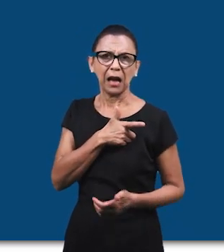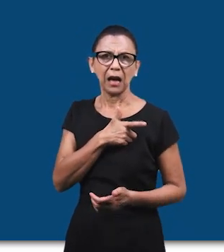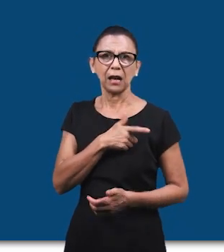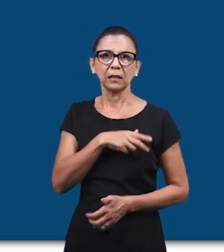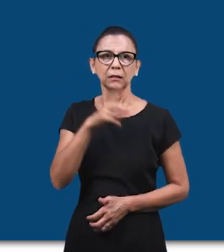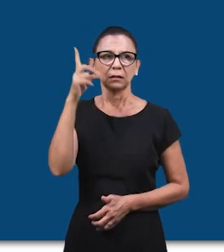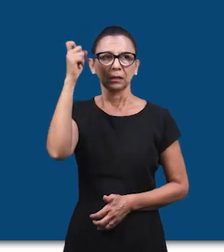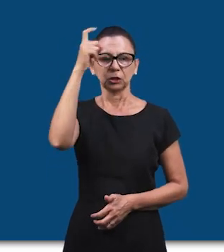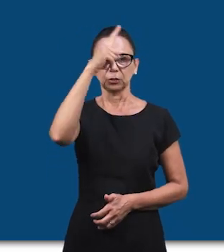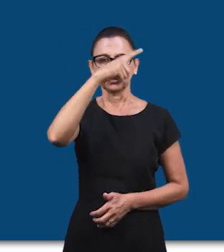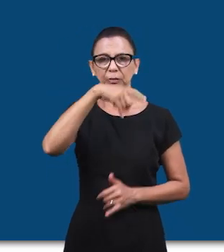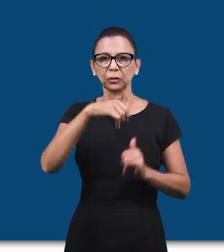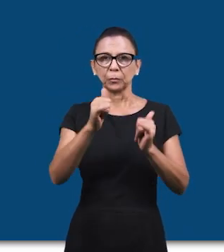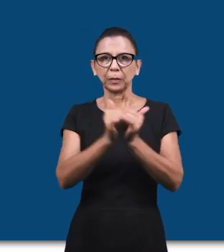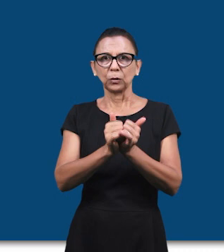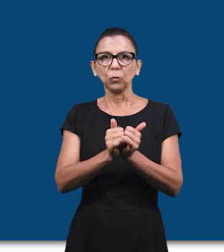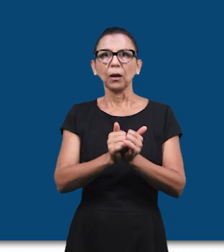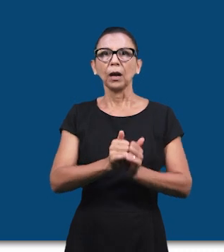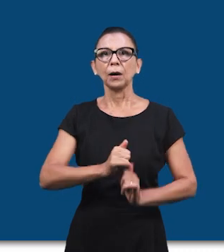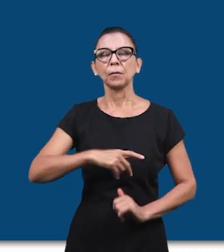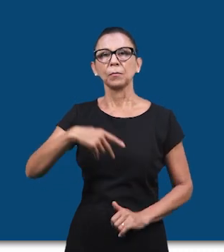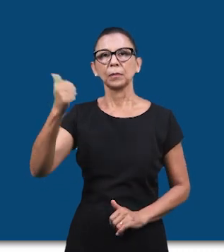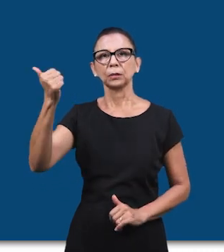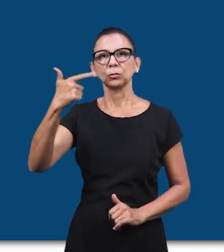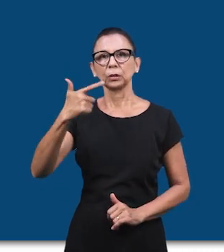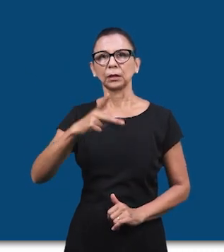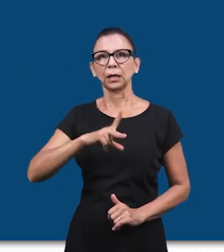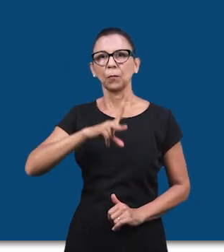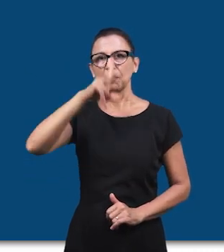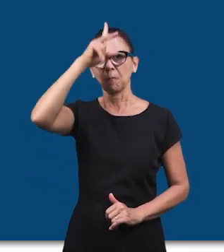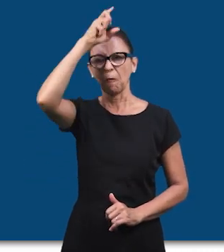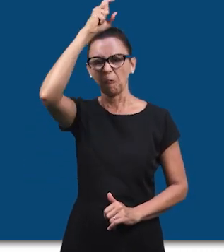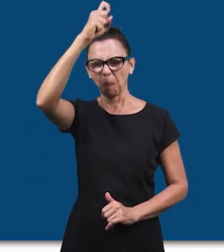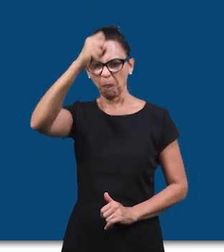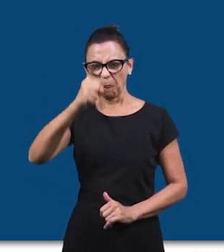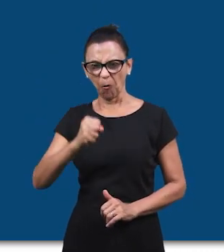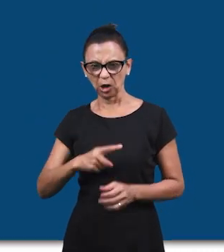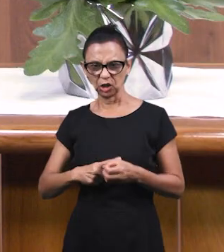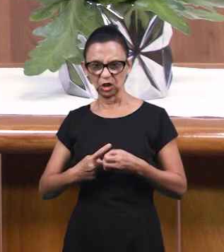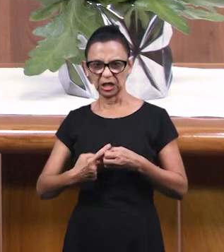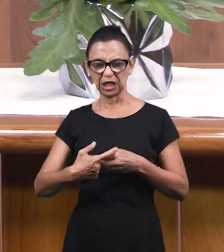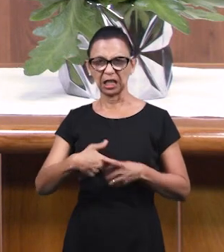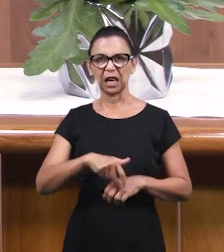завоевать, чем укрепленный город.